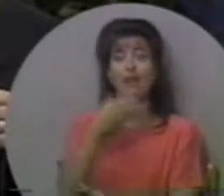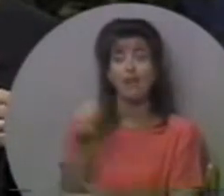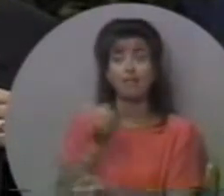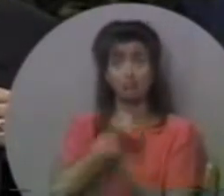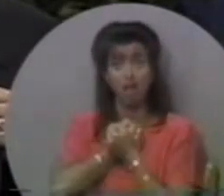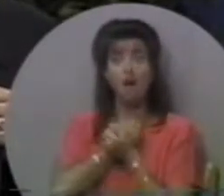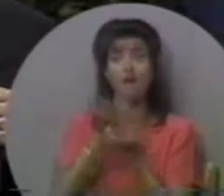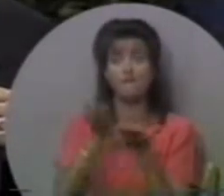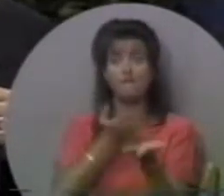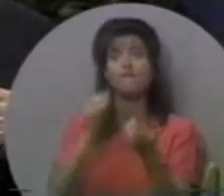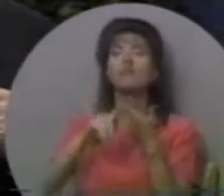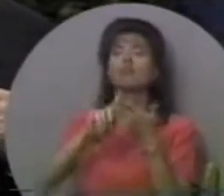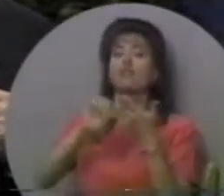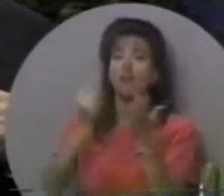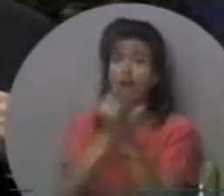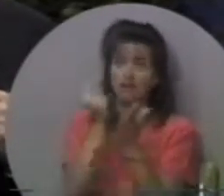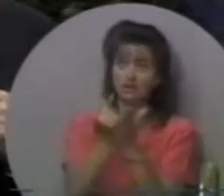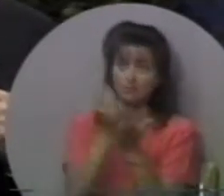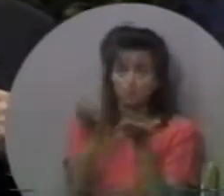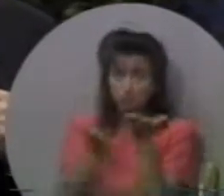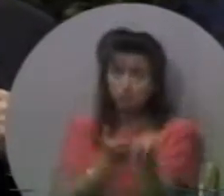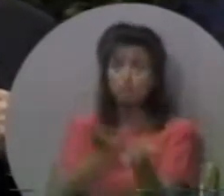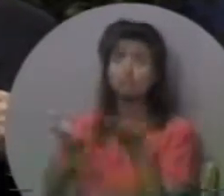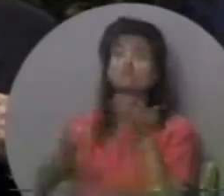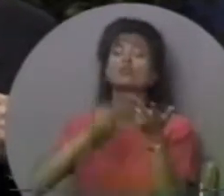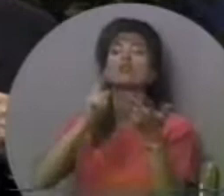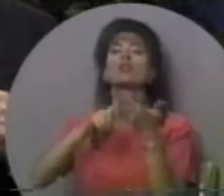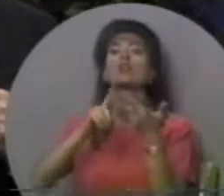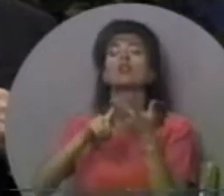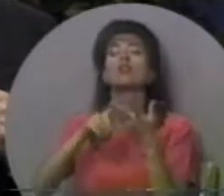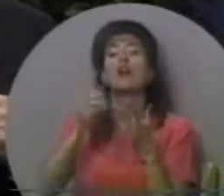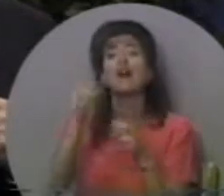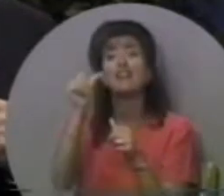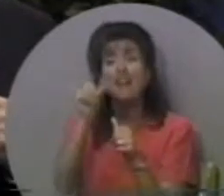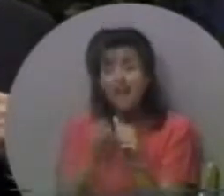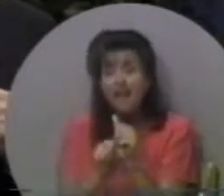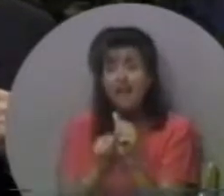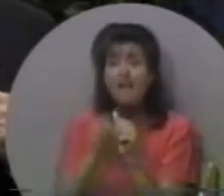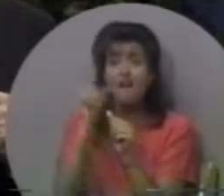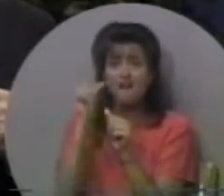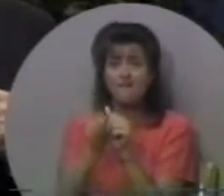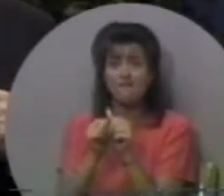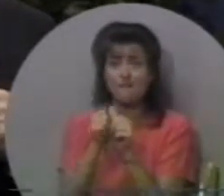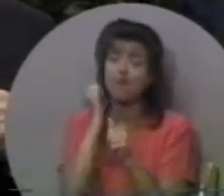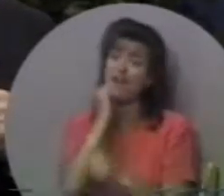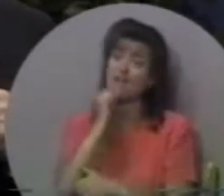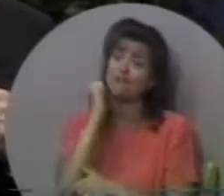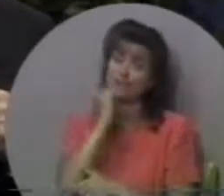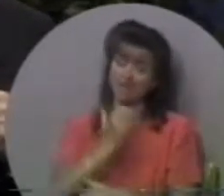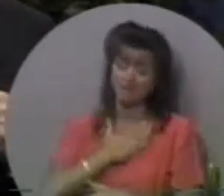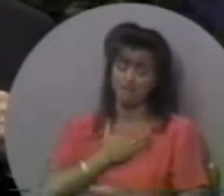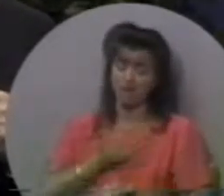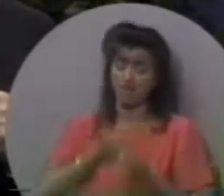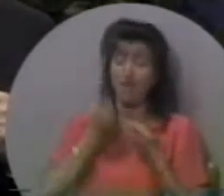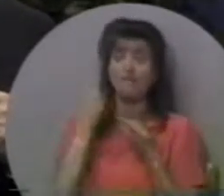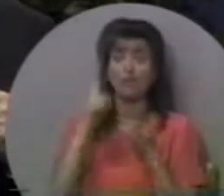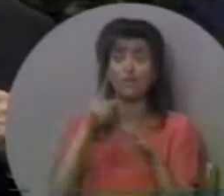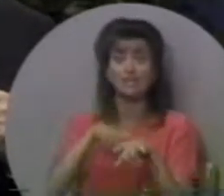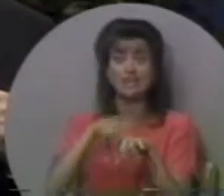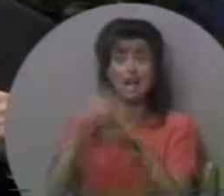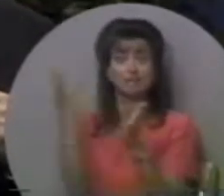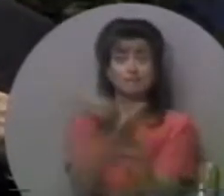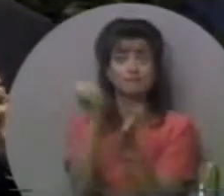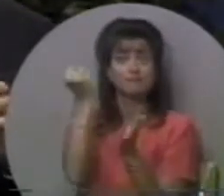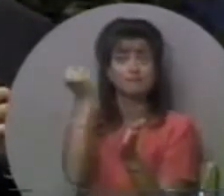І служити любов'ю, служити Євангелієм. І кожного дня свого життя